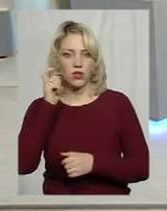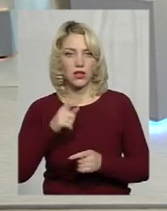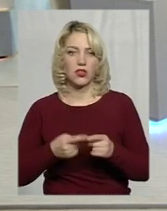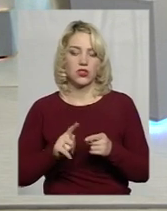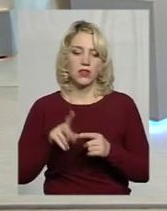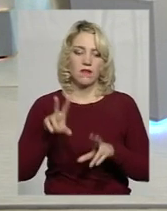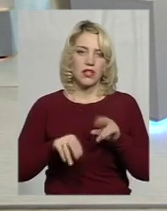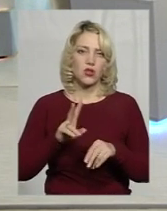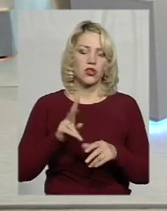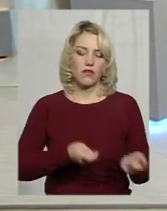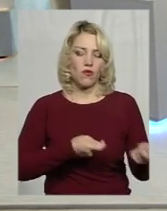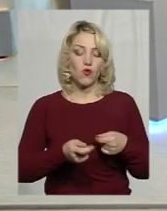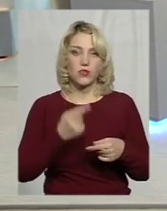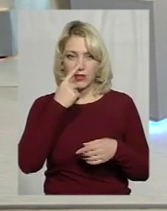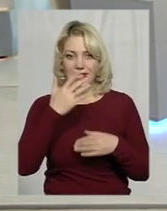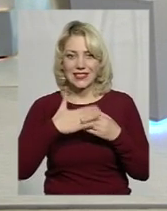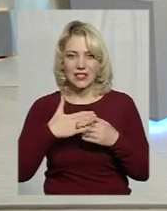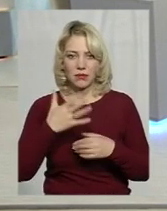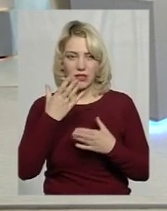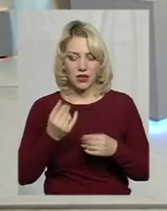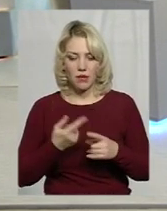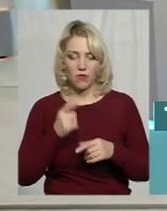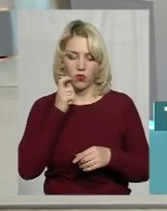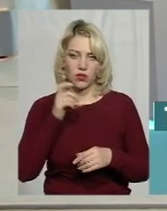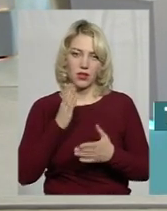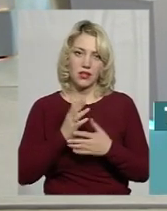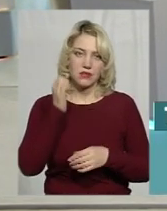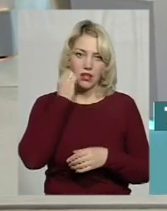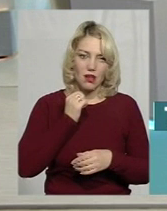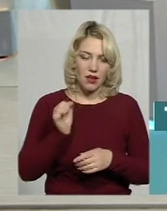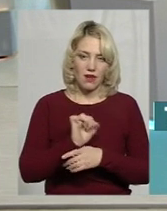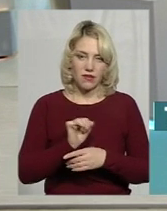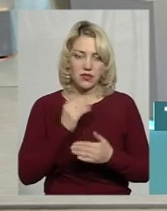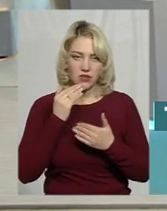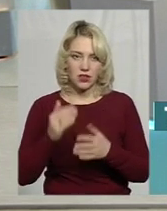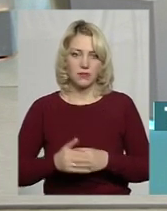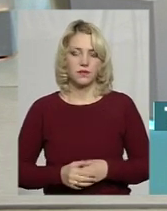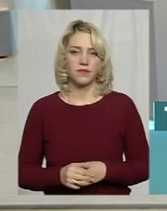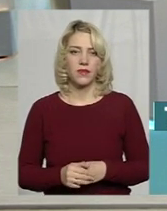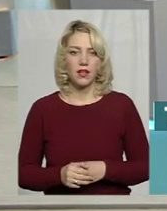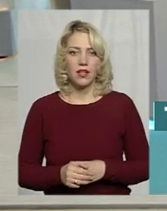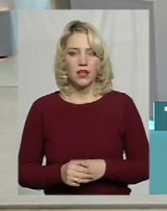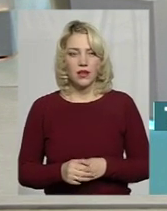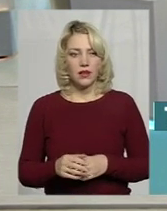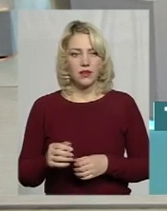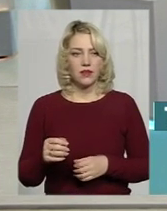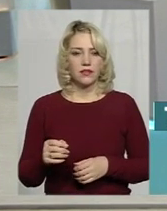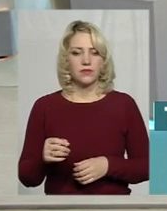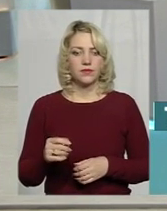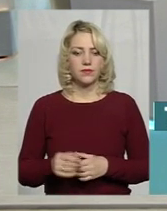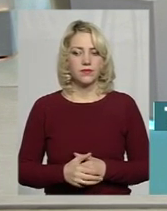які возяться цими днями в Україну? Нові, старі автівки? Ну, кардинатка, взагалі, два цих законів, які